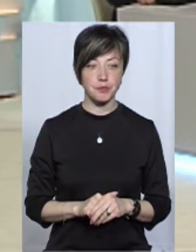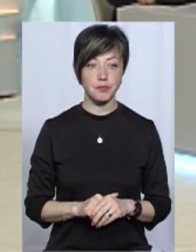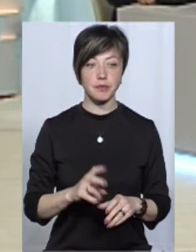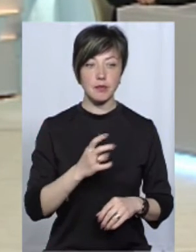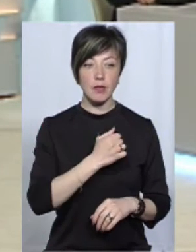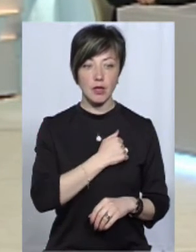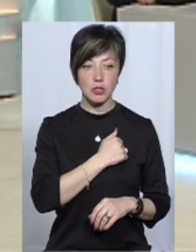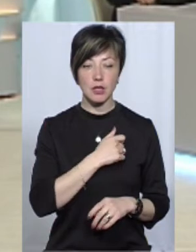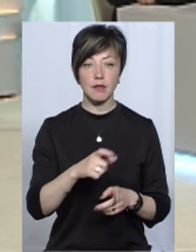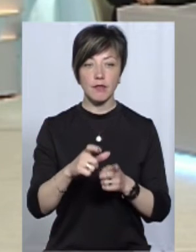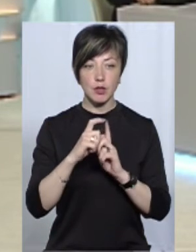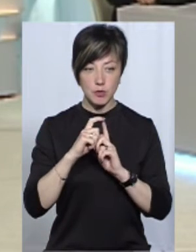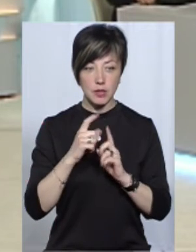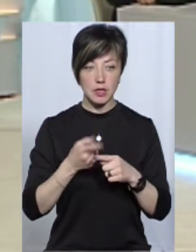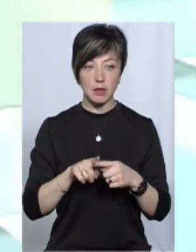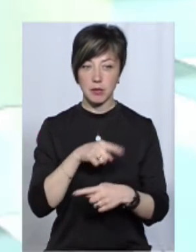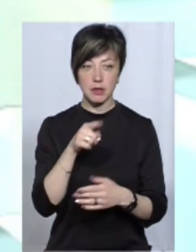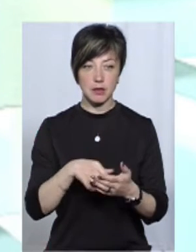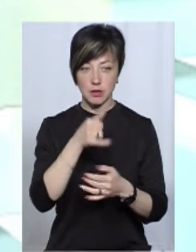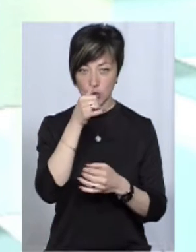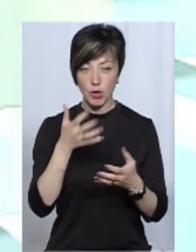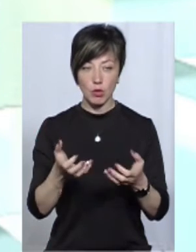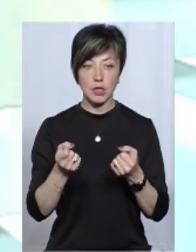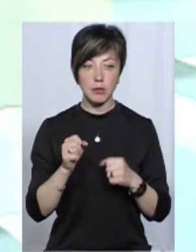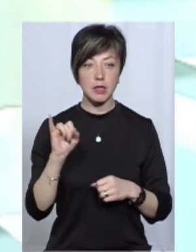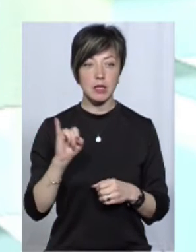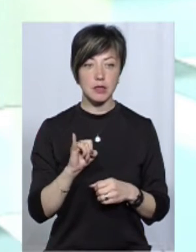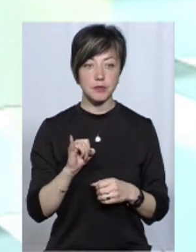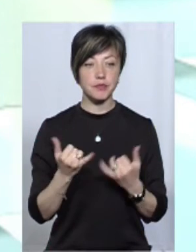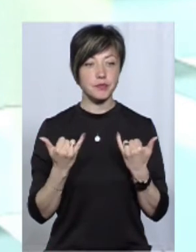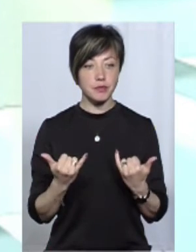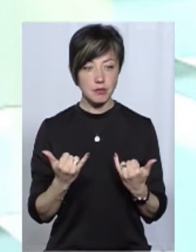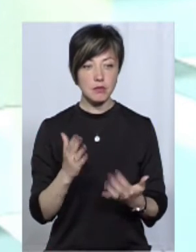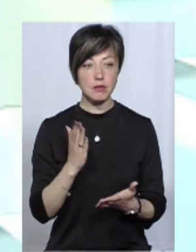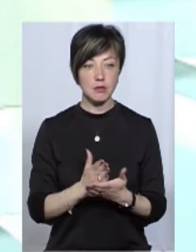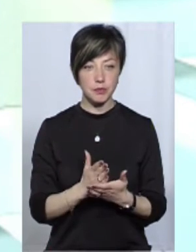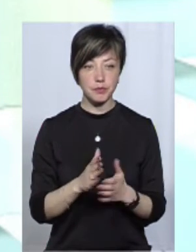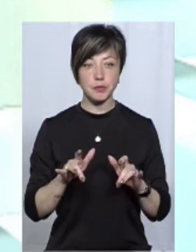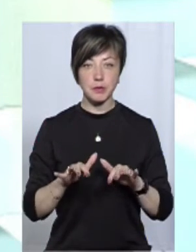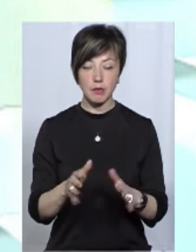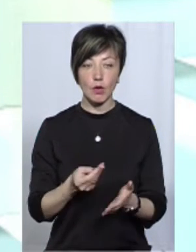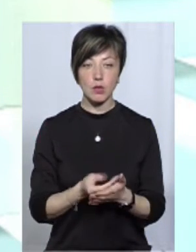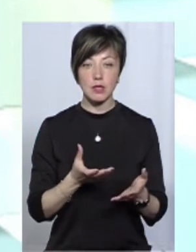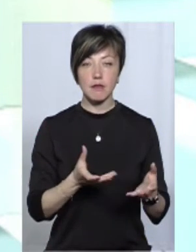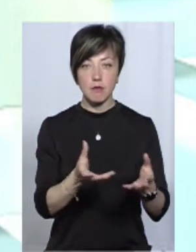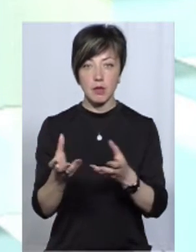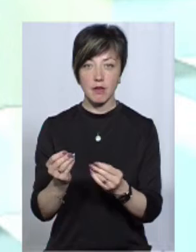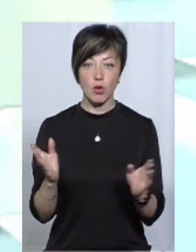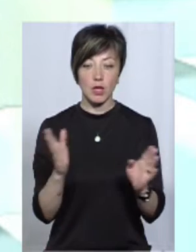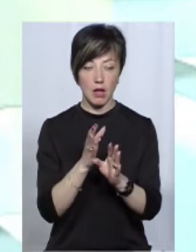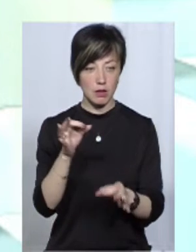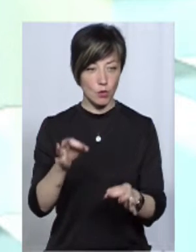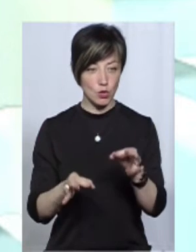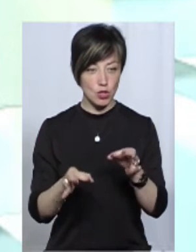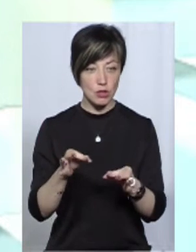На жаль, відповідь на це питання не змогла отримати, і зараз існує процедура оцінки впливу на навколишнє